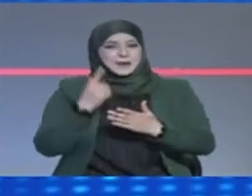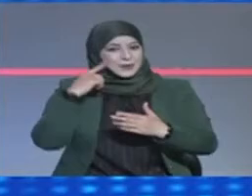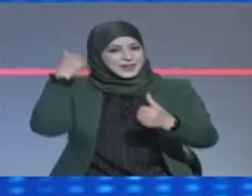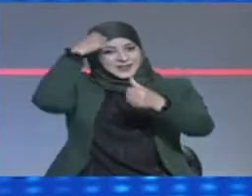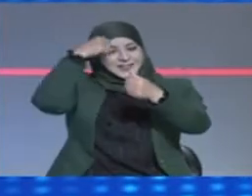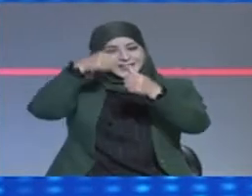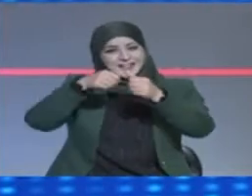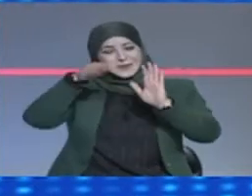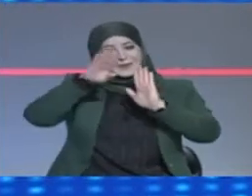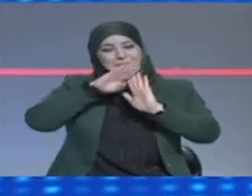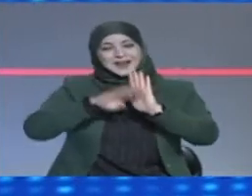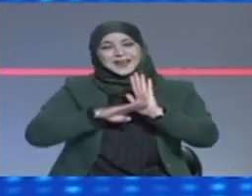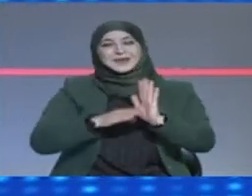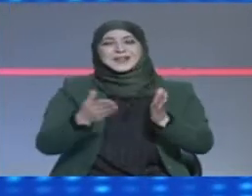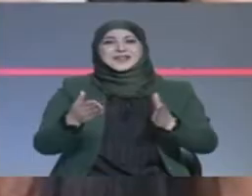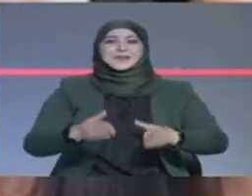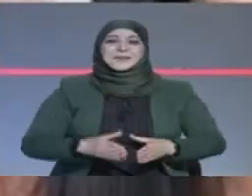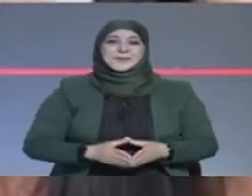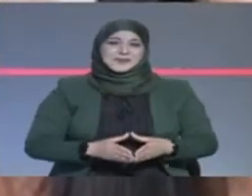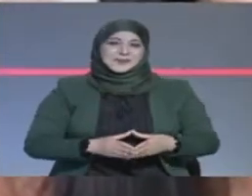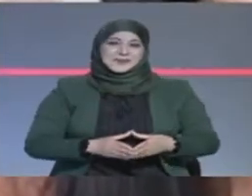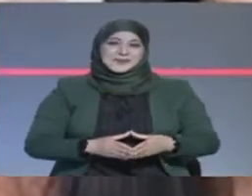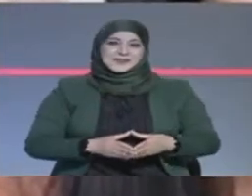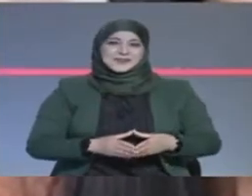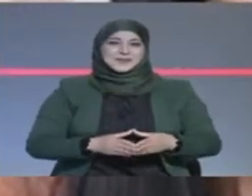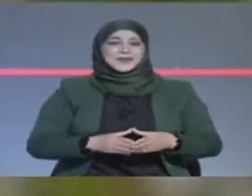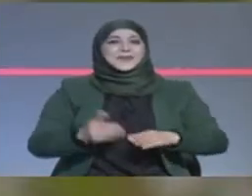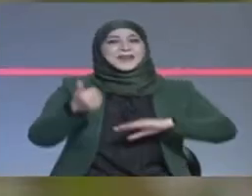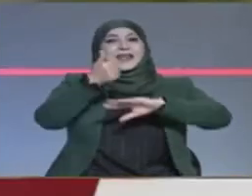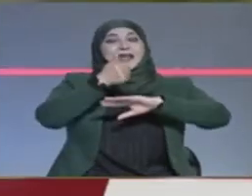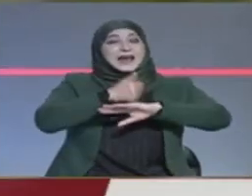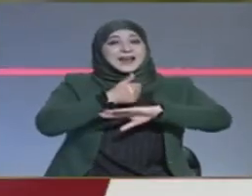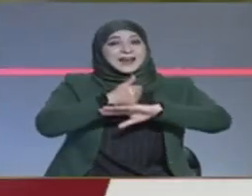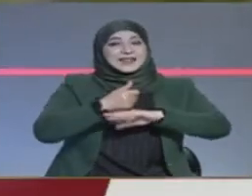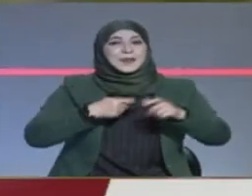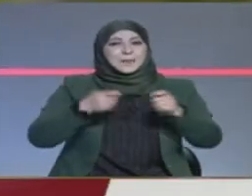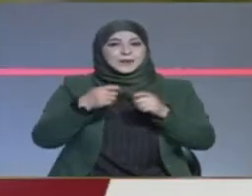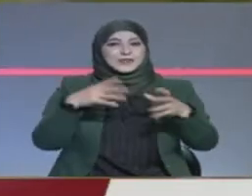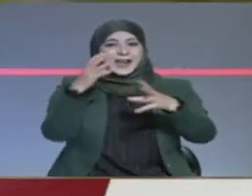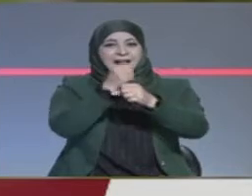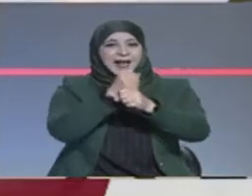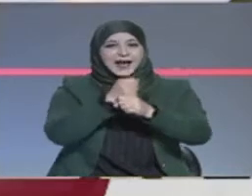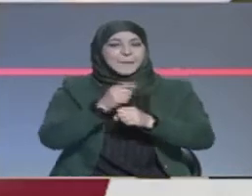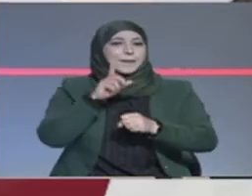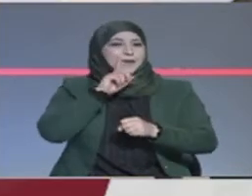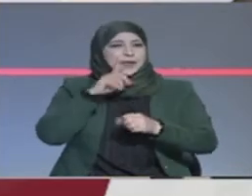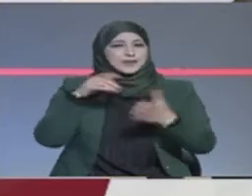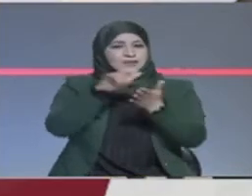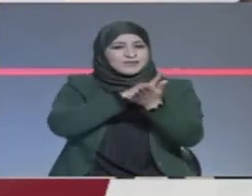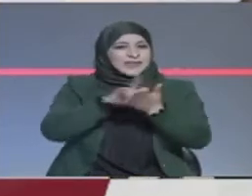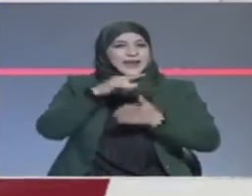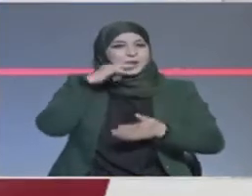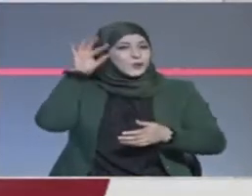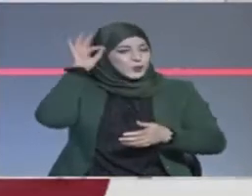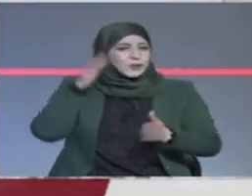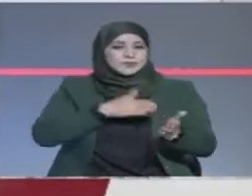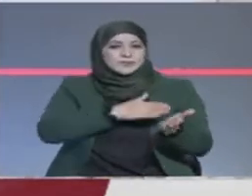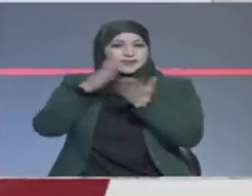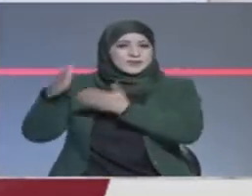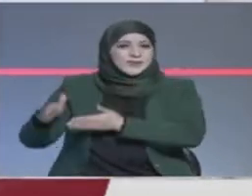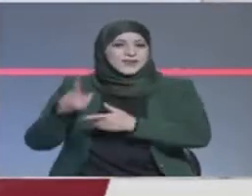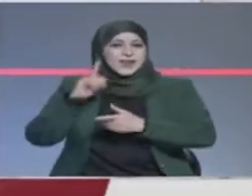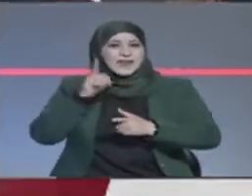تذكير بالعنوين إعفاء الرئيس المدير العام للخطوط التونسية بسبب ما اعتبرته وزارة الناق